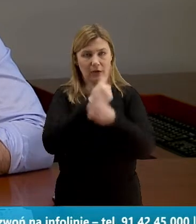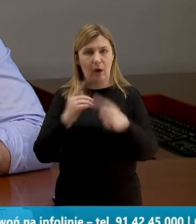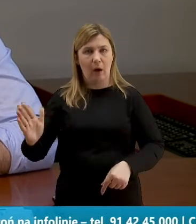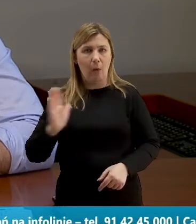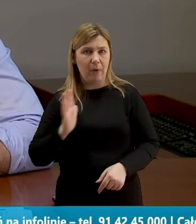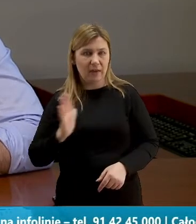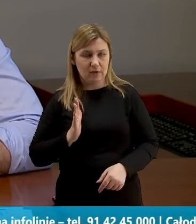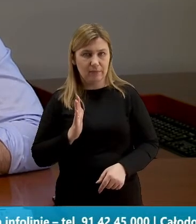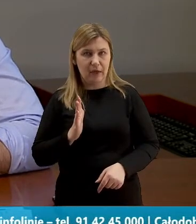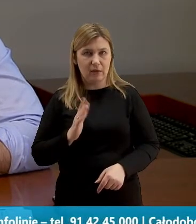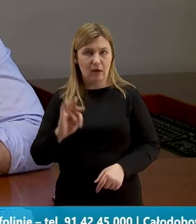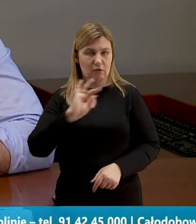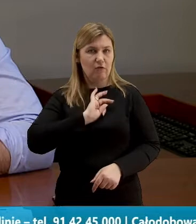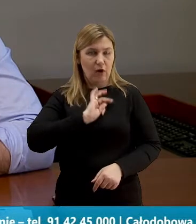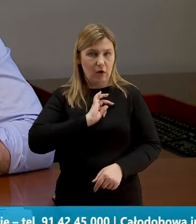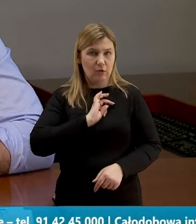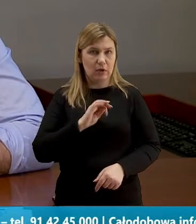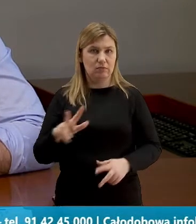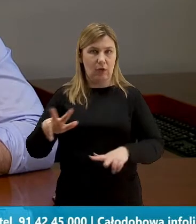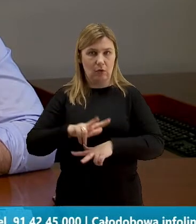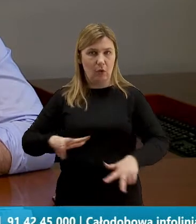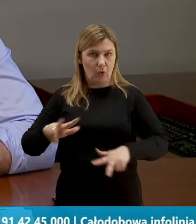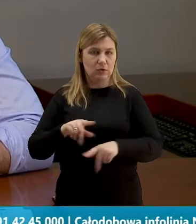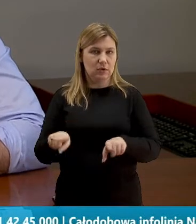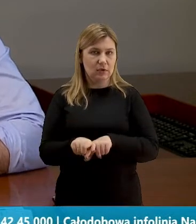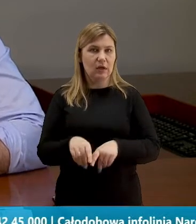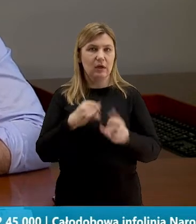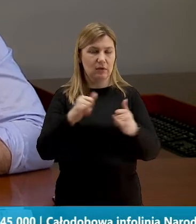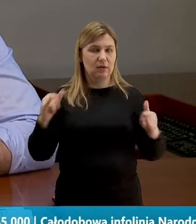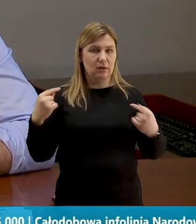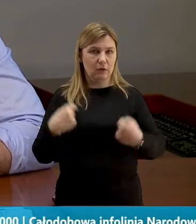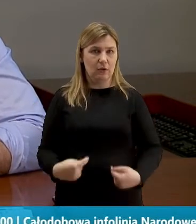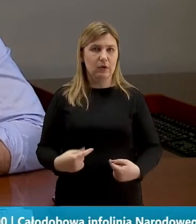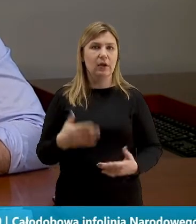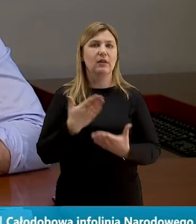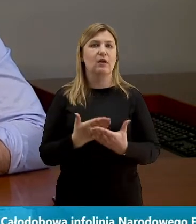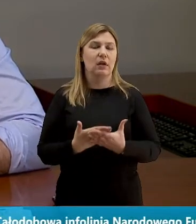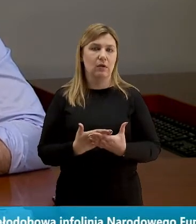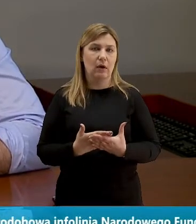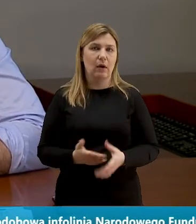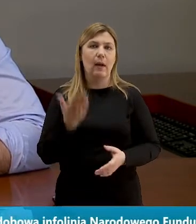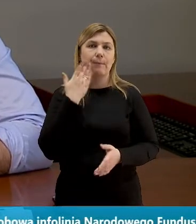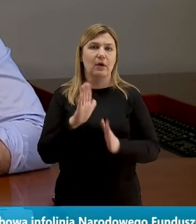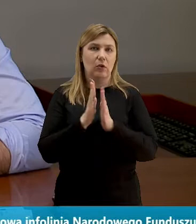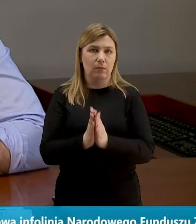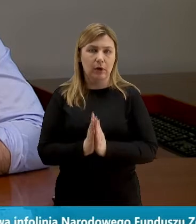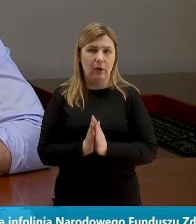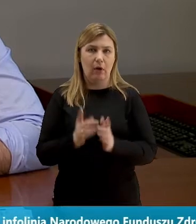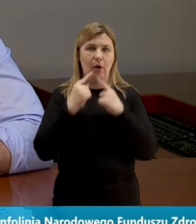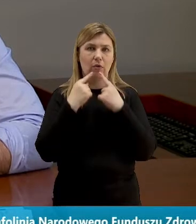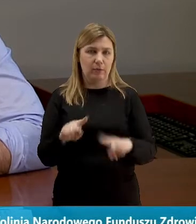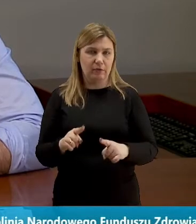swoim swoich najbliższych ale także innych osób dlatego bardzo proszę o taką odpowiedzialność